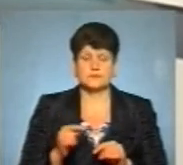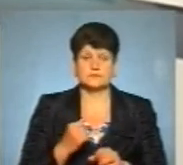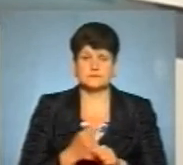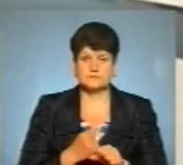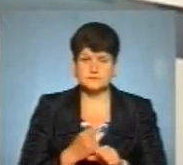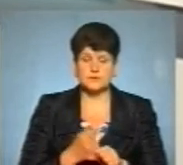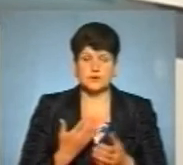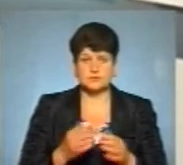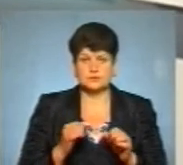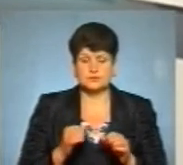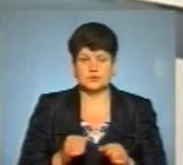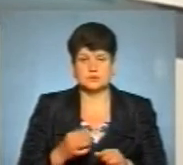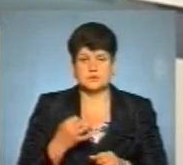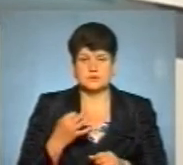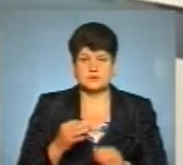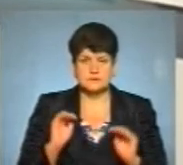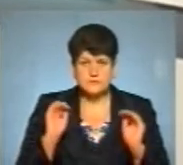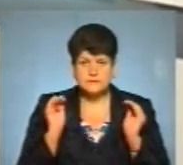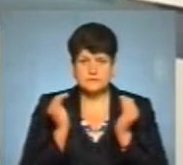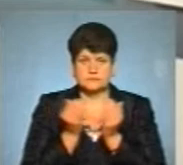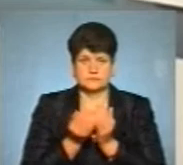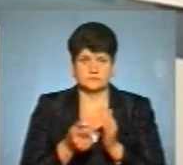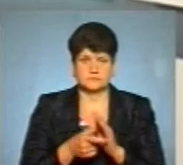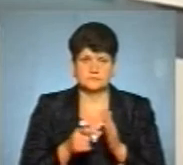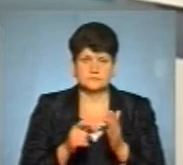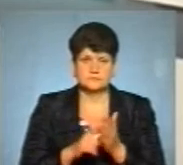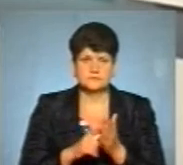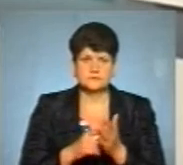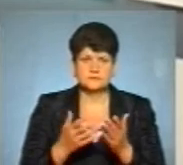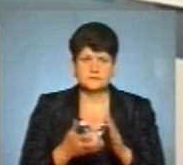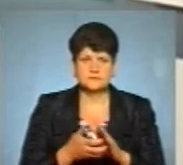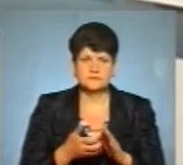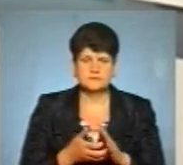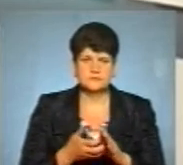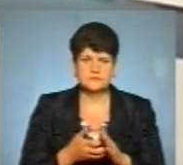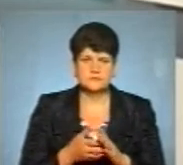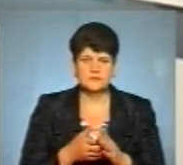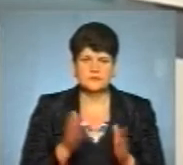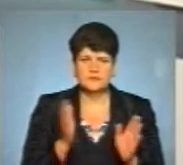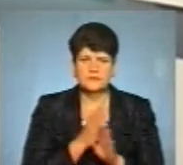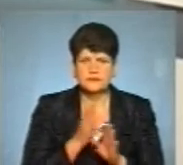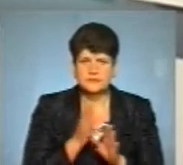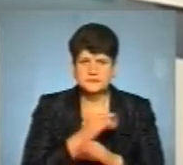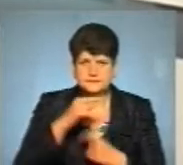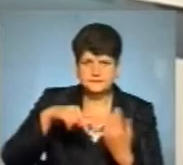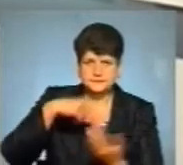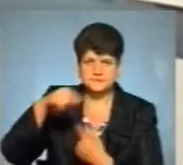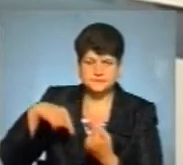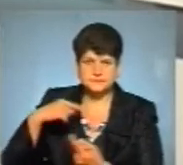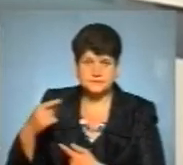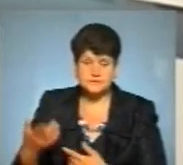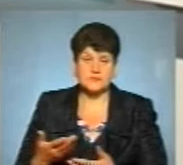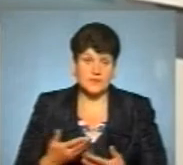якщо можна так сказати, в закритих приміщеннях, де недостатня вентиляція, недостатній повітреобмін і тому